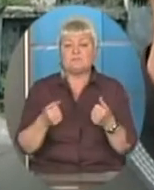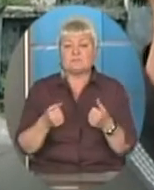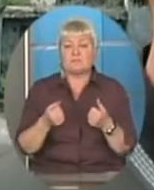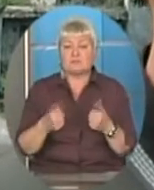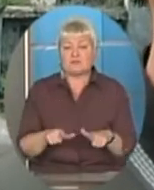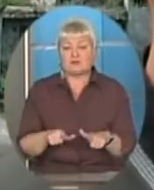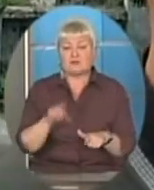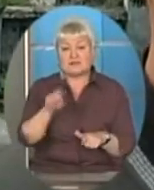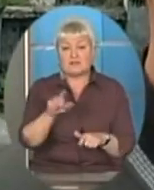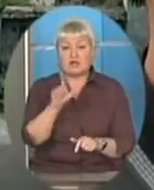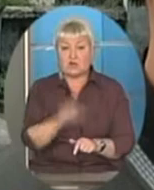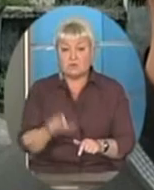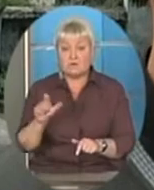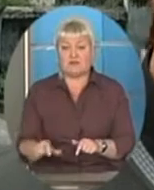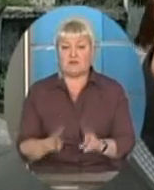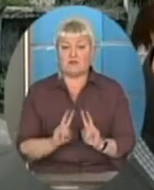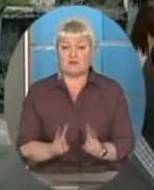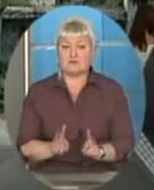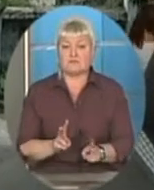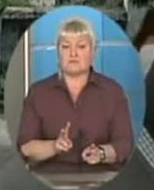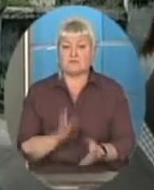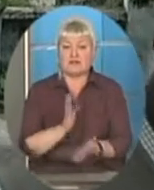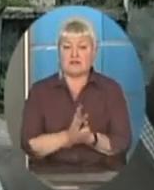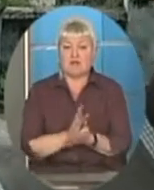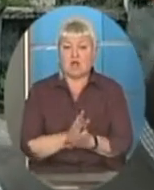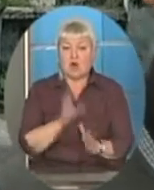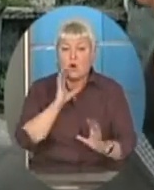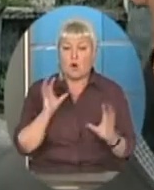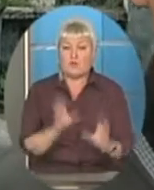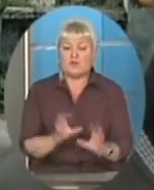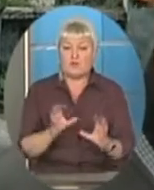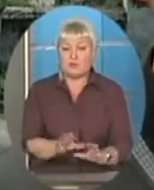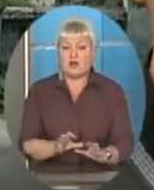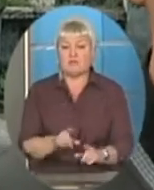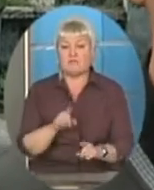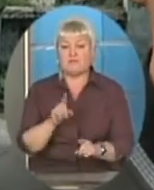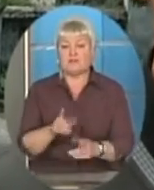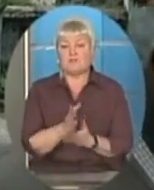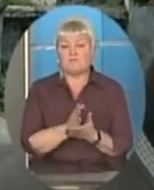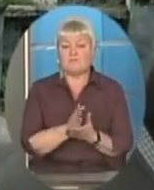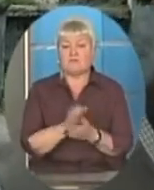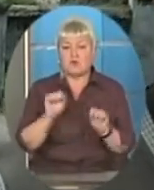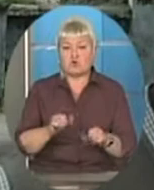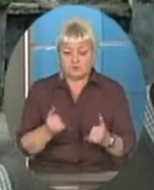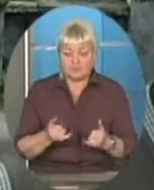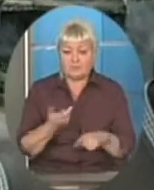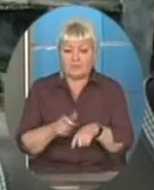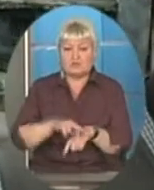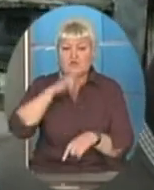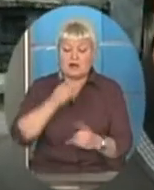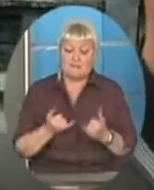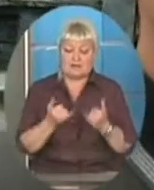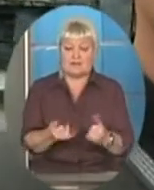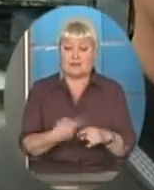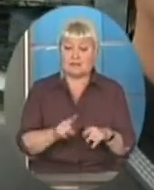люди, які є опікунами, є менше дітей, і вони зможуть більше уваги приділяти, зокрема, цим